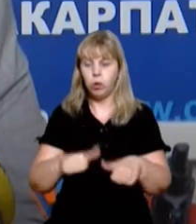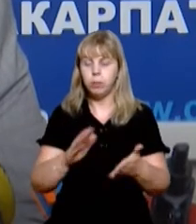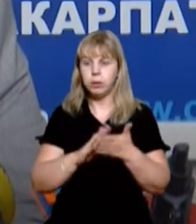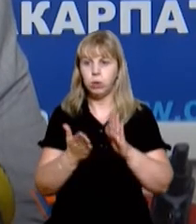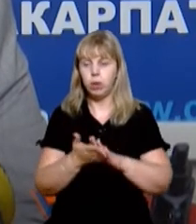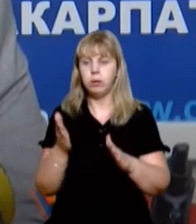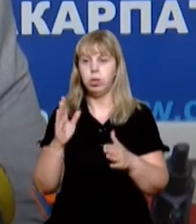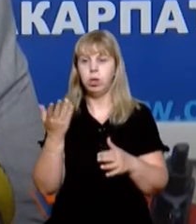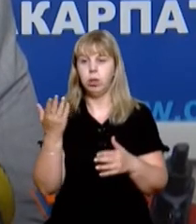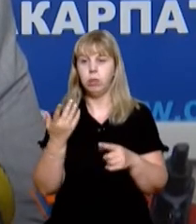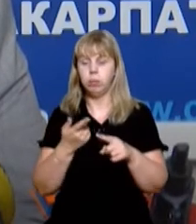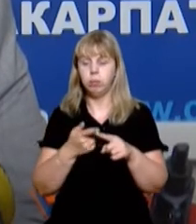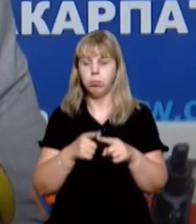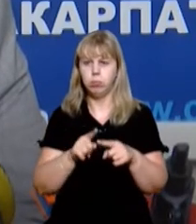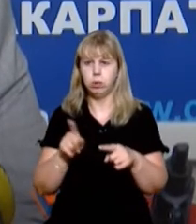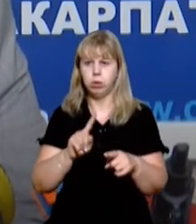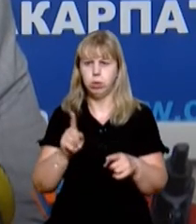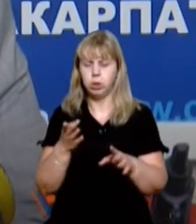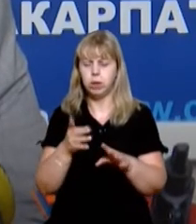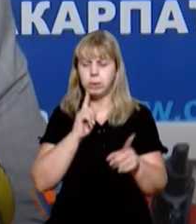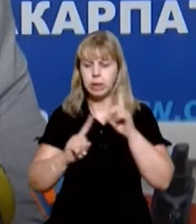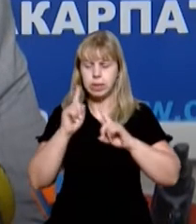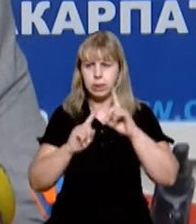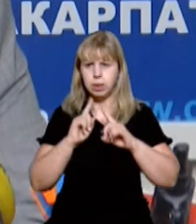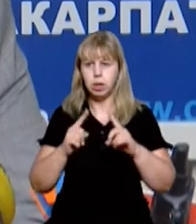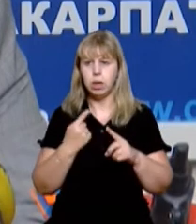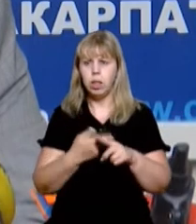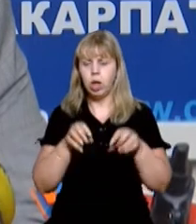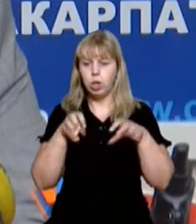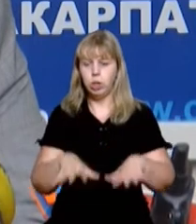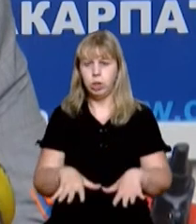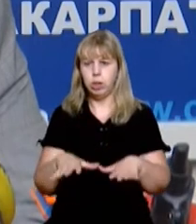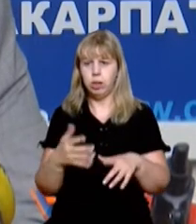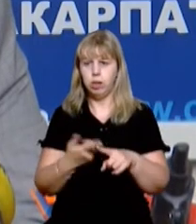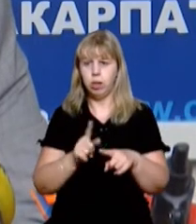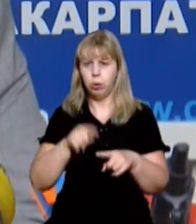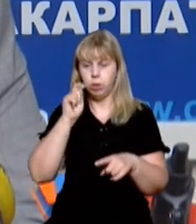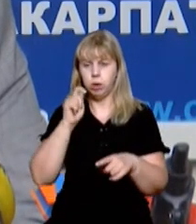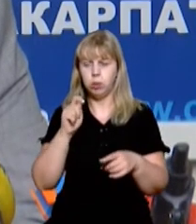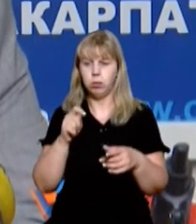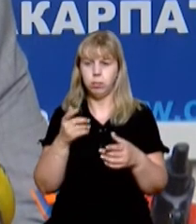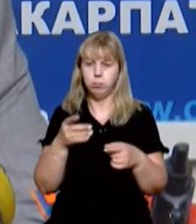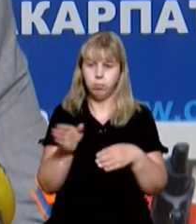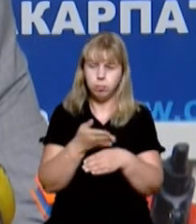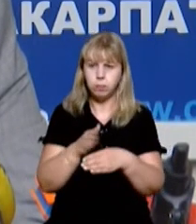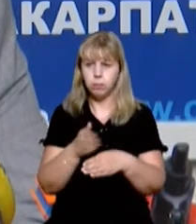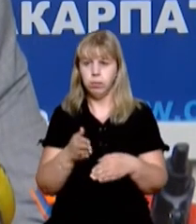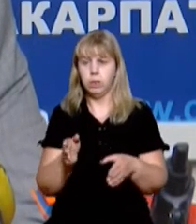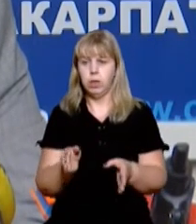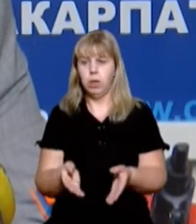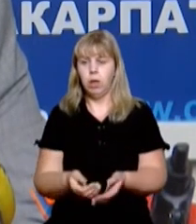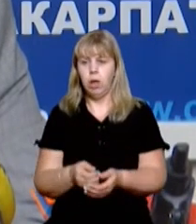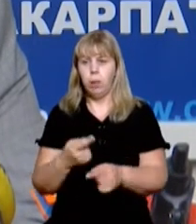Звичайно, що комісія проведе своє позачамове засідання для життя тих чи інших раніття алкогенських рішень, для життя відбування захису.